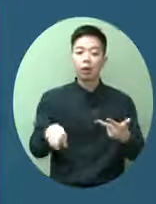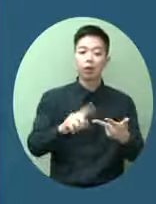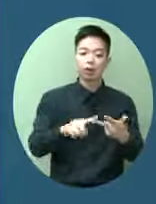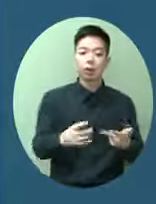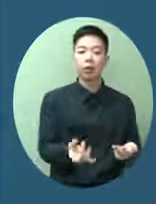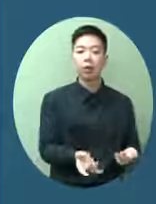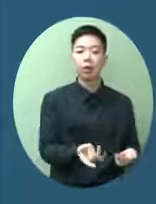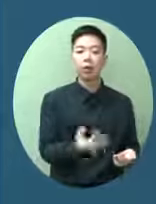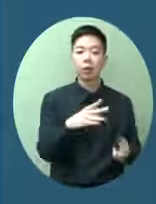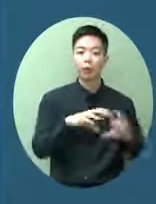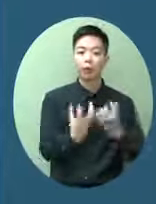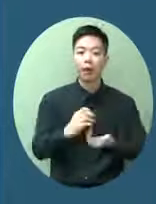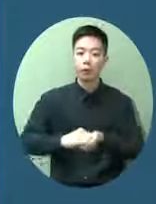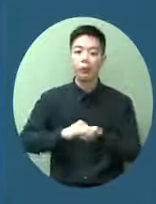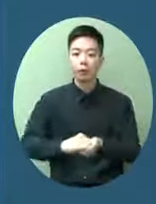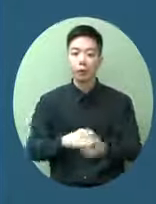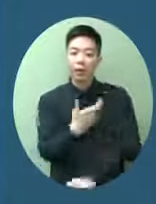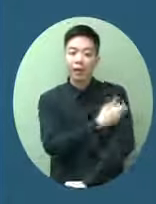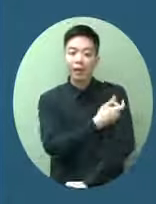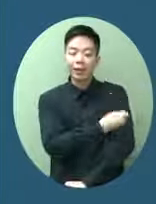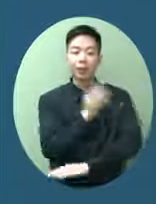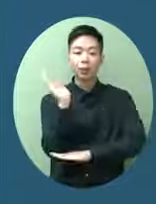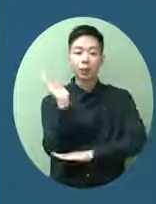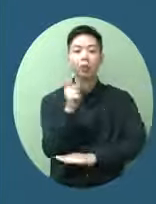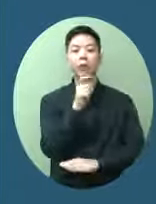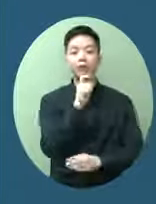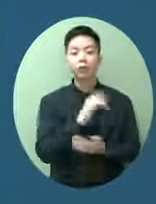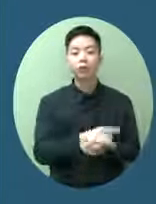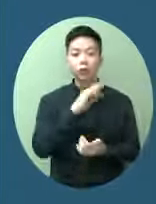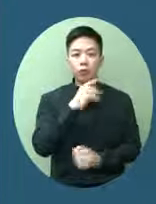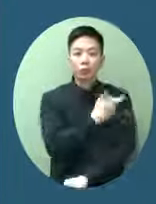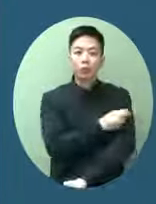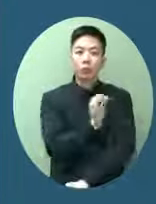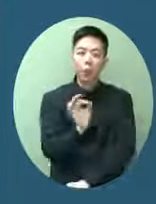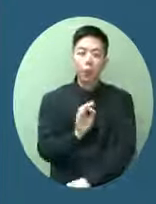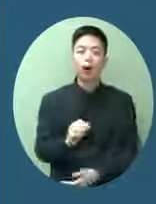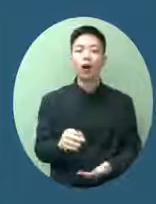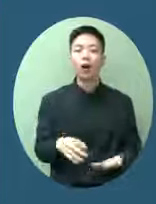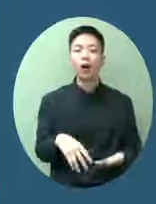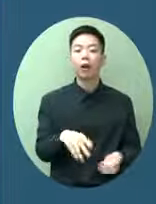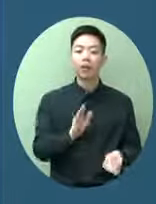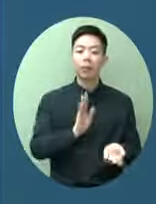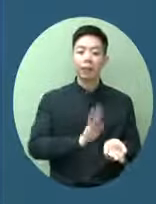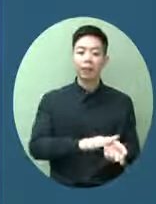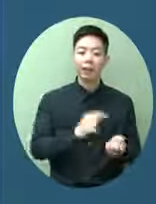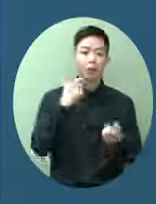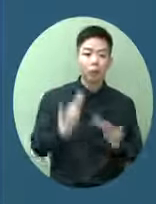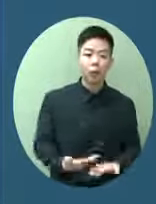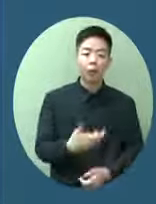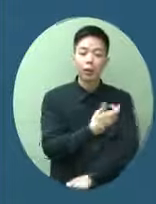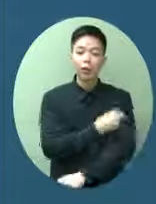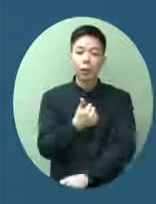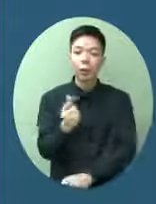冠疫情打針有甚麼好處不打針如果發病的情況是怎樣然後職場如果他願意打針我們亦都有這個能力